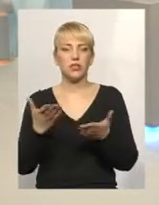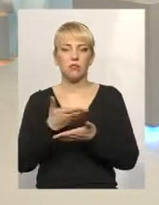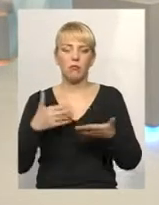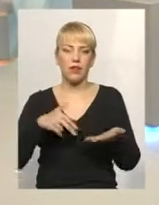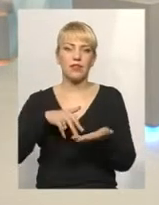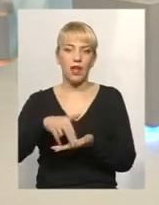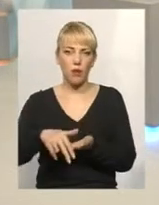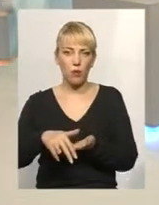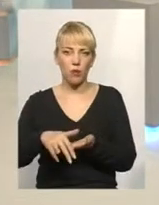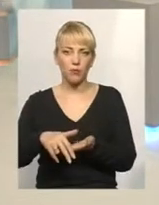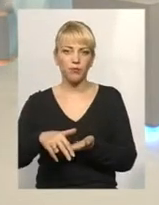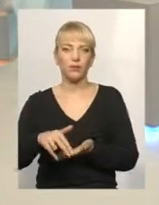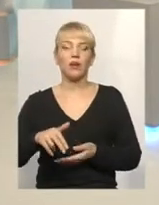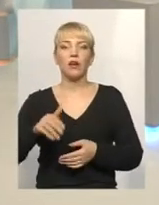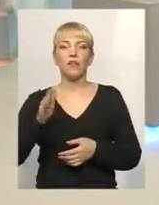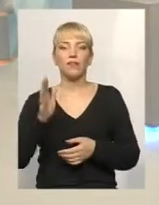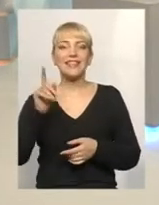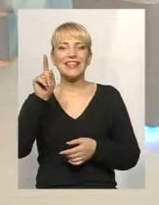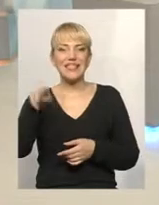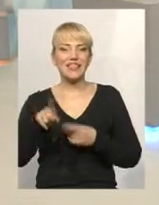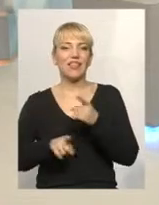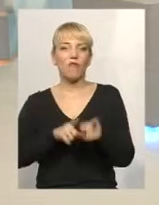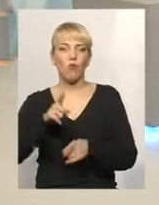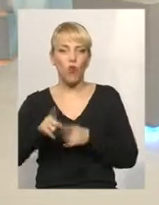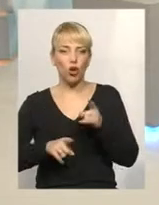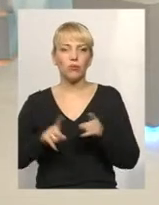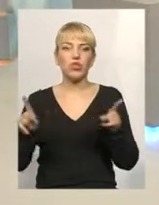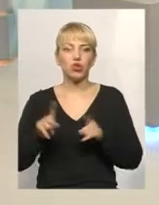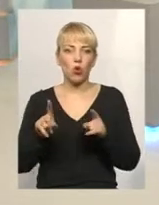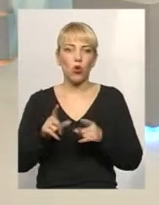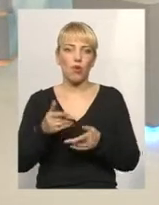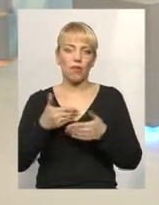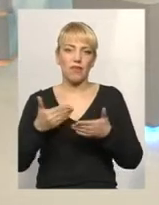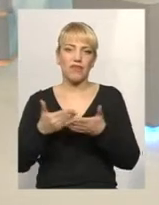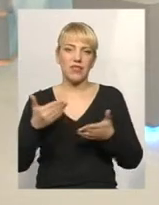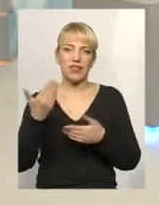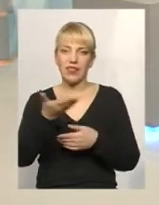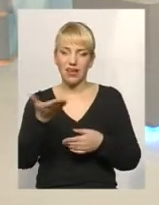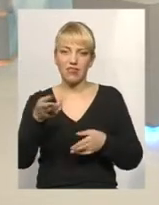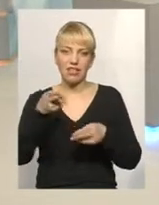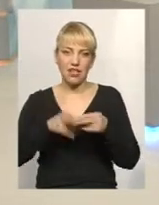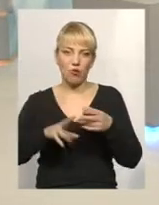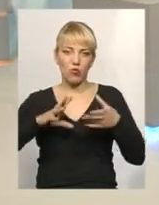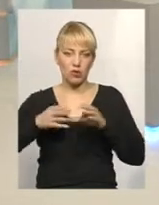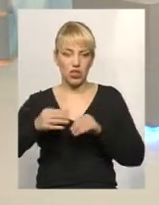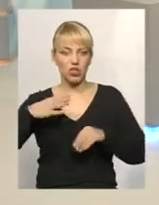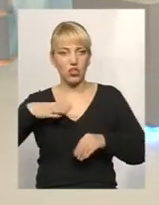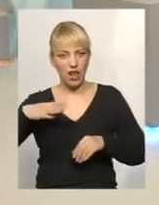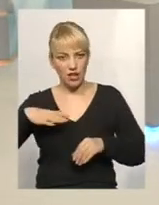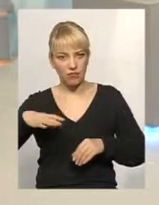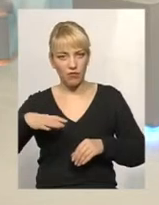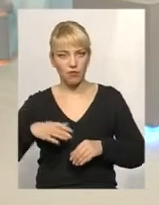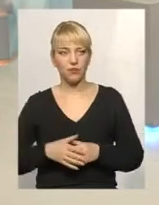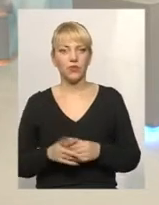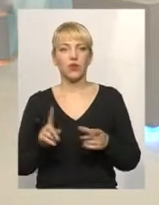в ті реформи і чого ми від них в кінцях в результаті маємо, що ми від них маємо